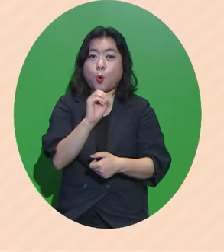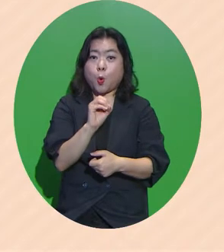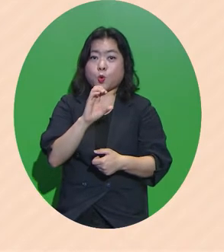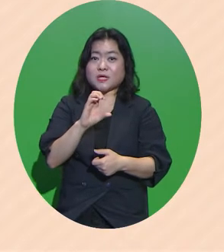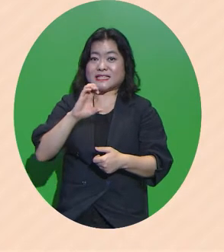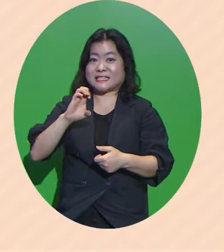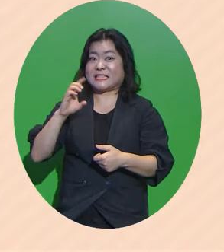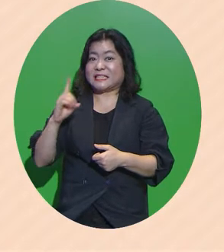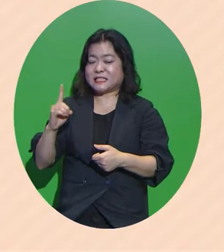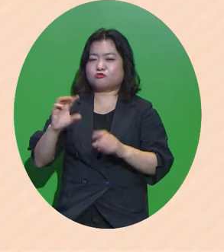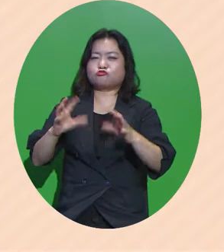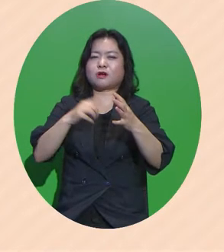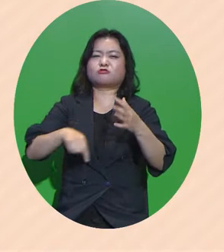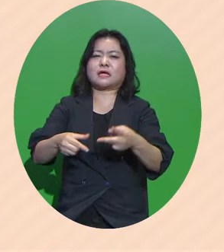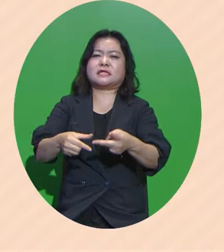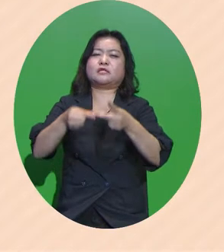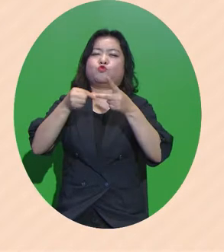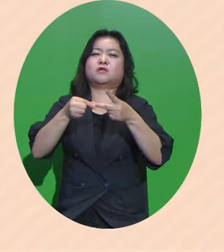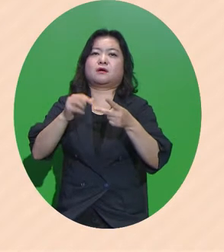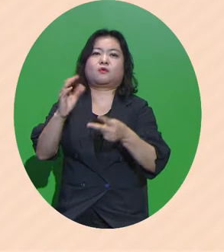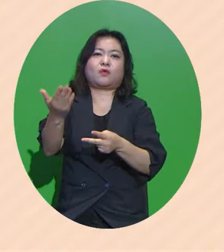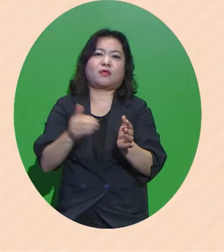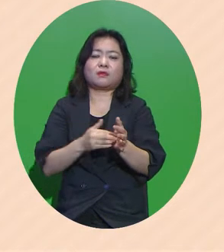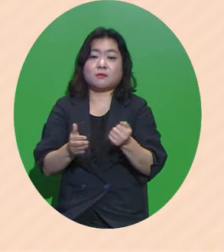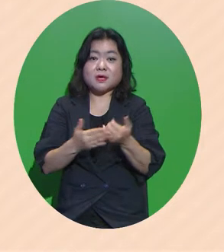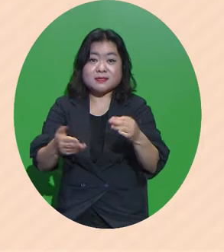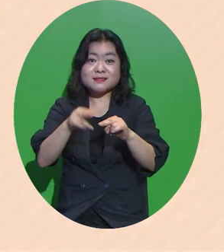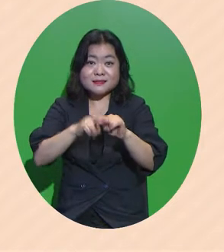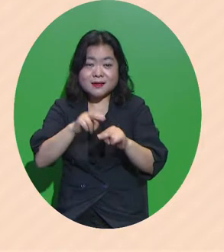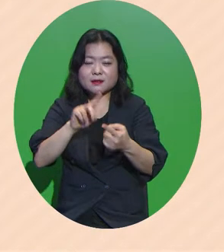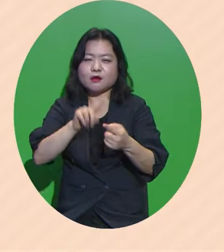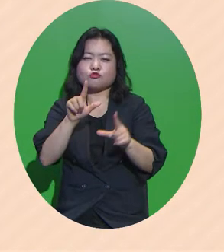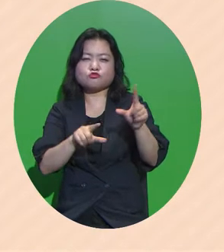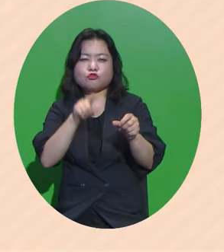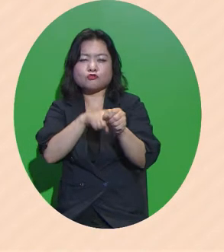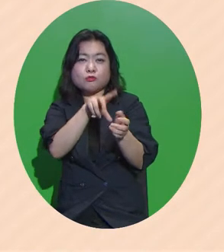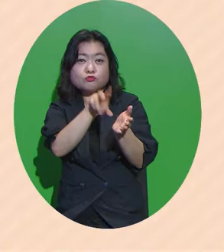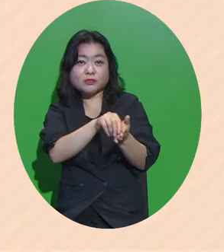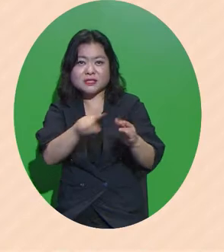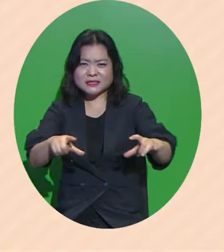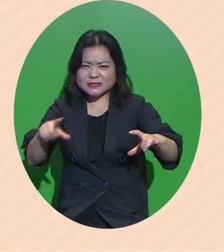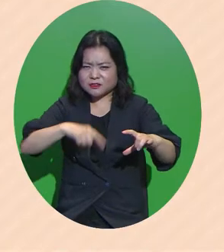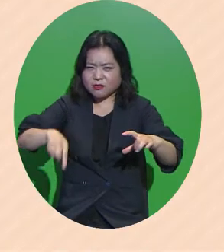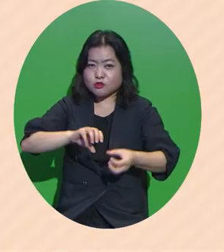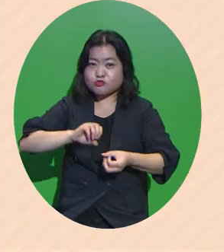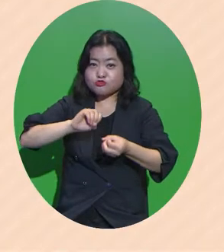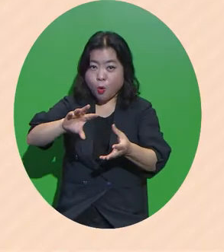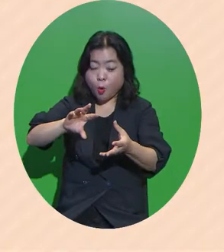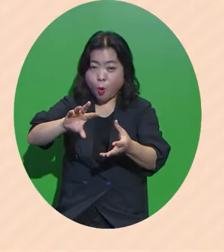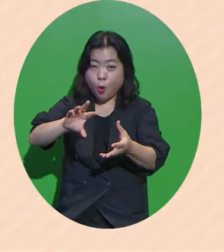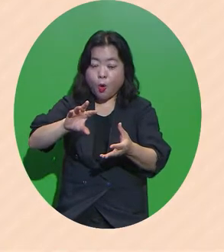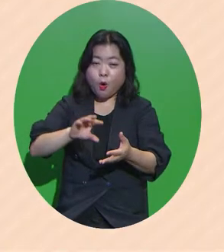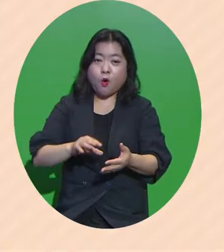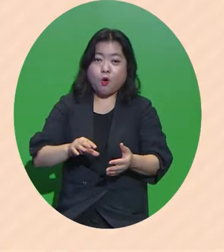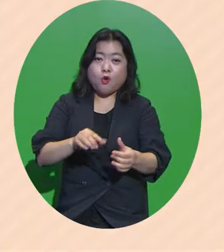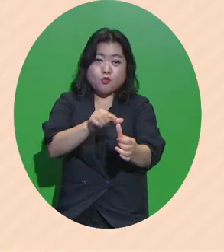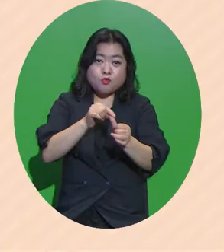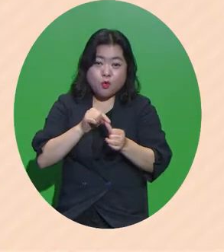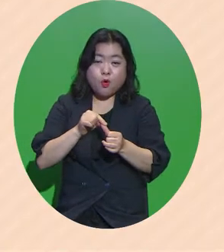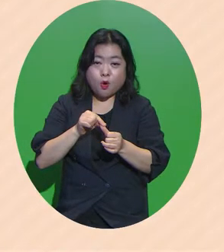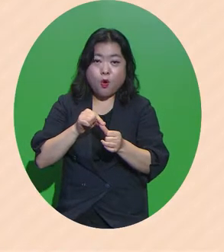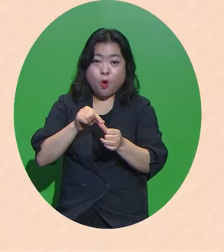차지하고 있습니다 이란 일자리의 구조적 문제는 지역에서 수요 공급 미스매치로 드러나고 있습니다